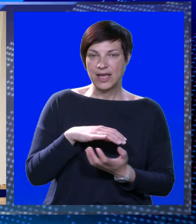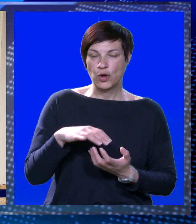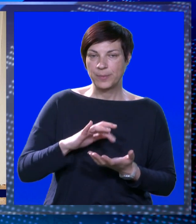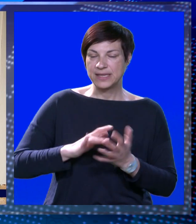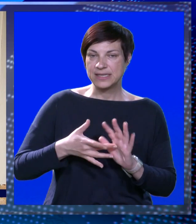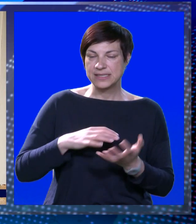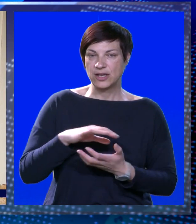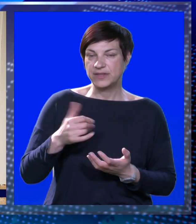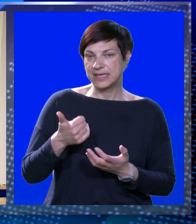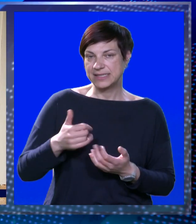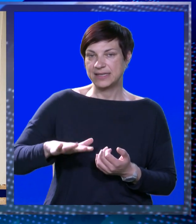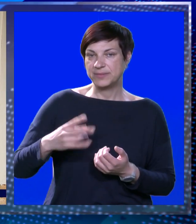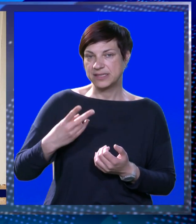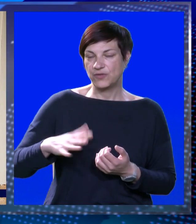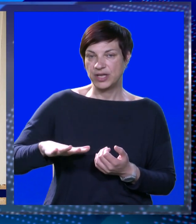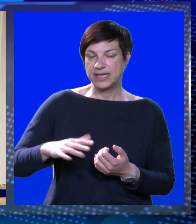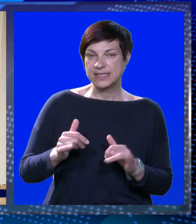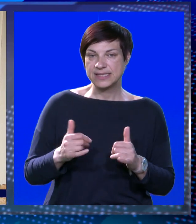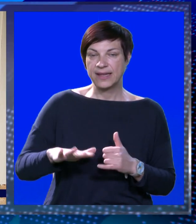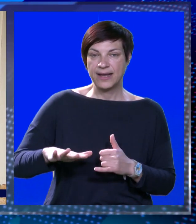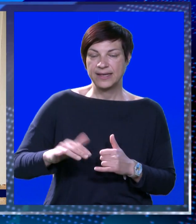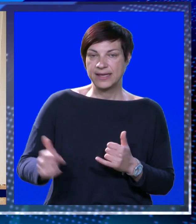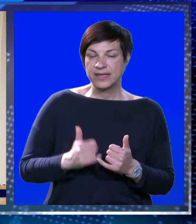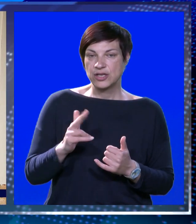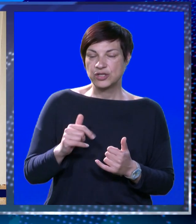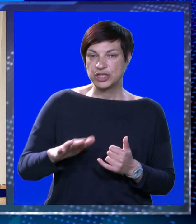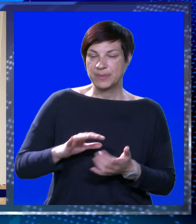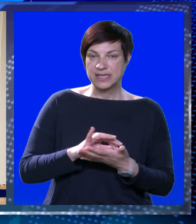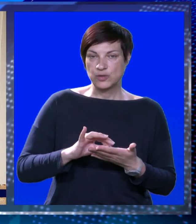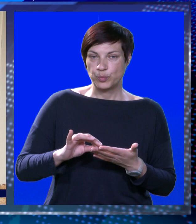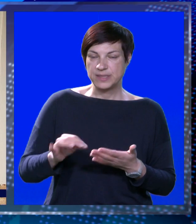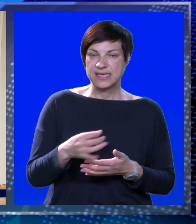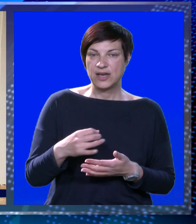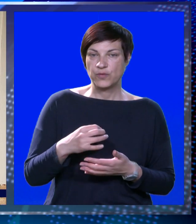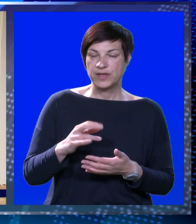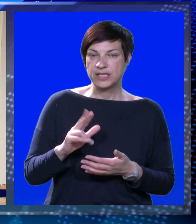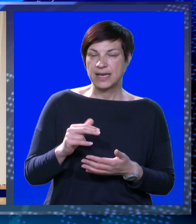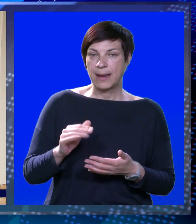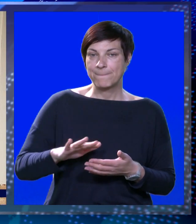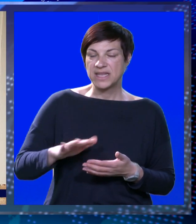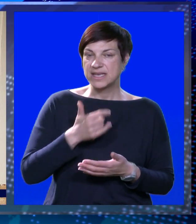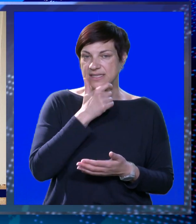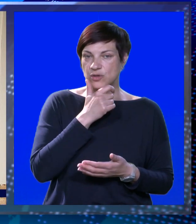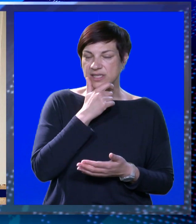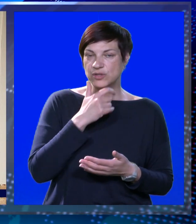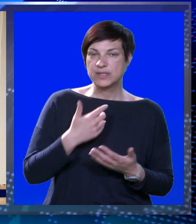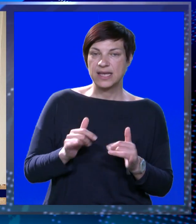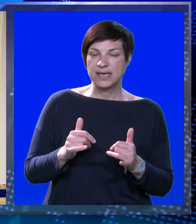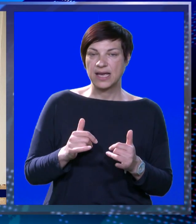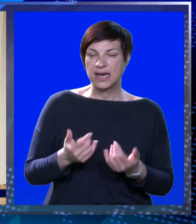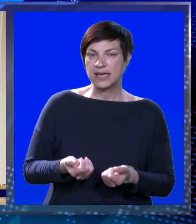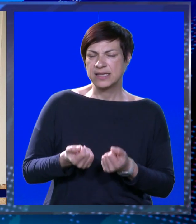obitelj, cjelovita obitelj sa jednim djetetom, dvoje djece, da li djete još ima djece upisane u Vrtić, da li ima djece koja su starija,